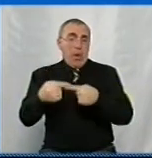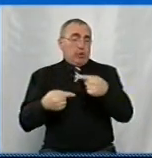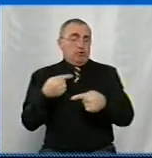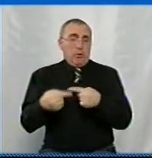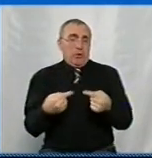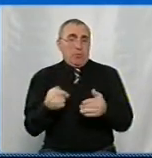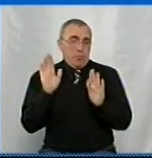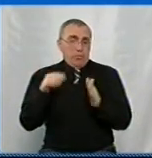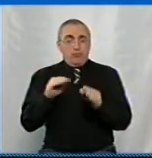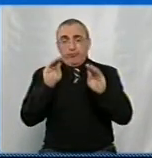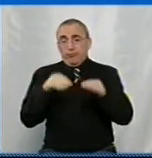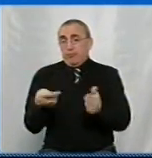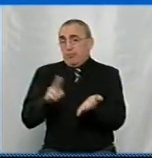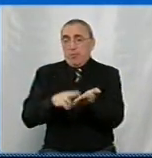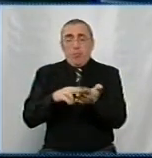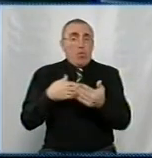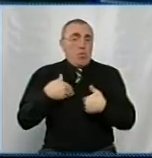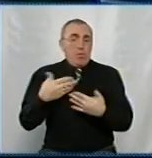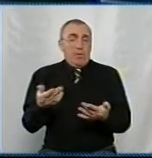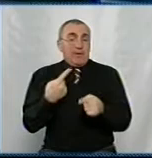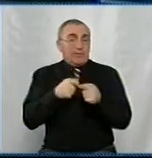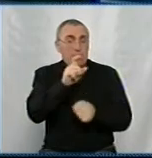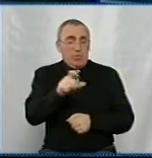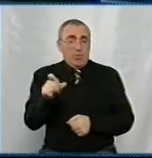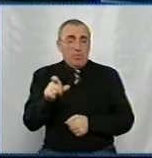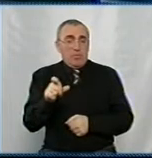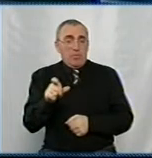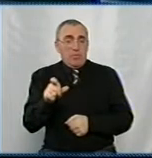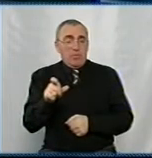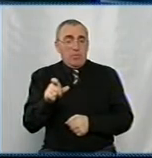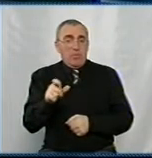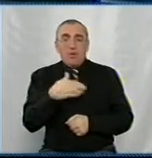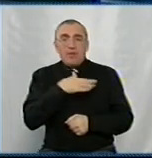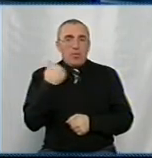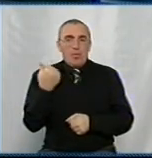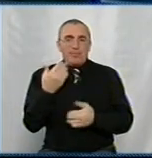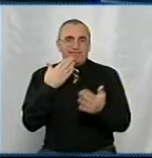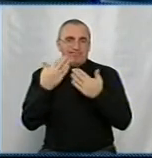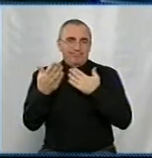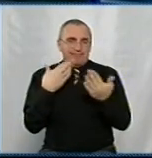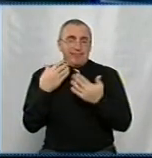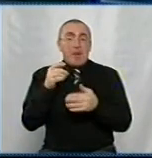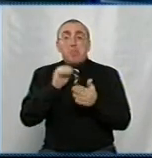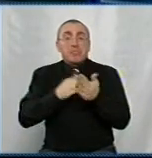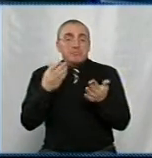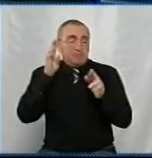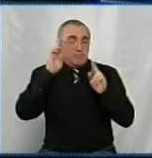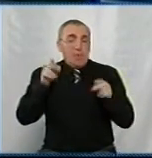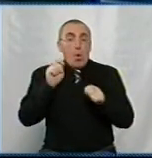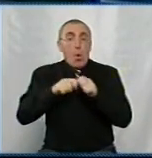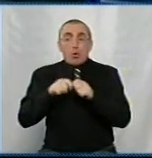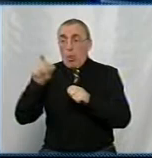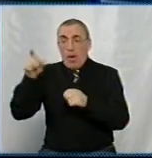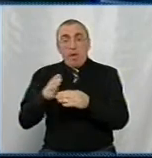і хай прописує, якого хоче. Зрозуміте, ці люди не так все знайдуть з нами на контакт. Не знаємо, яка причина. Контролер